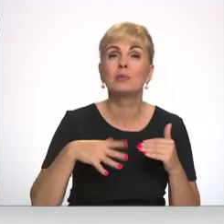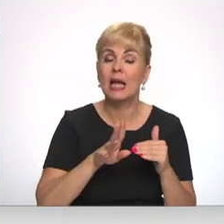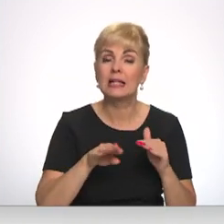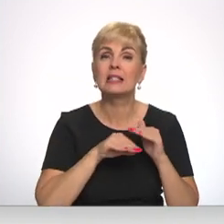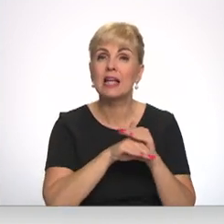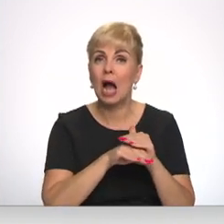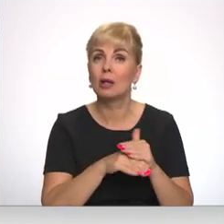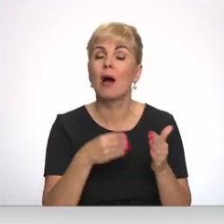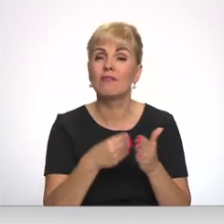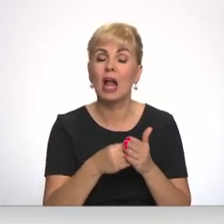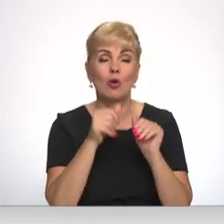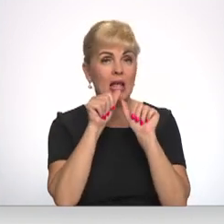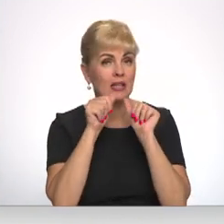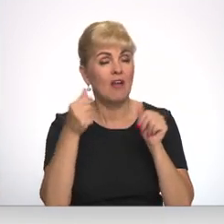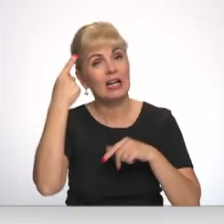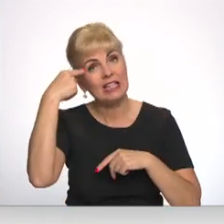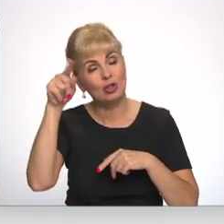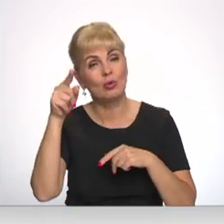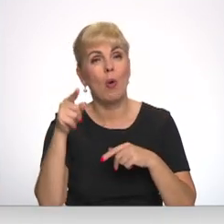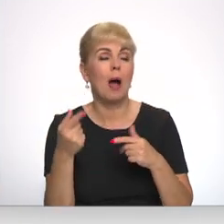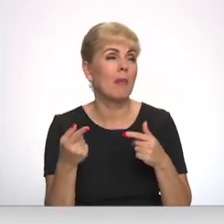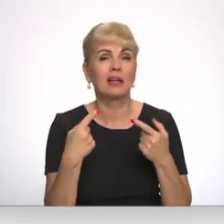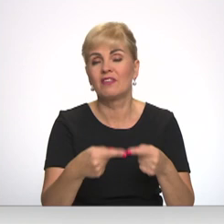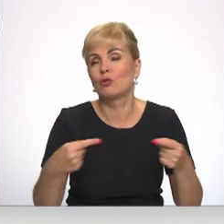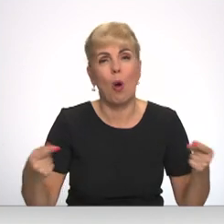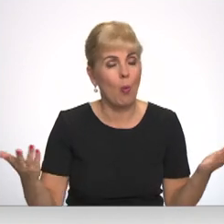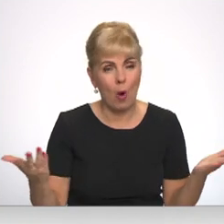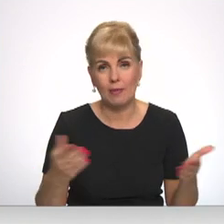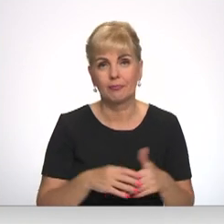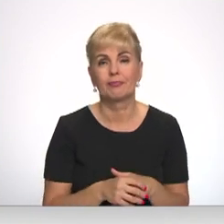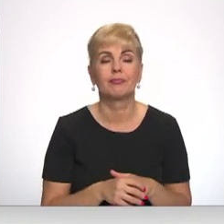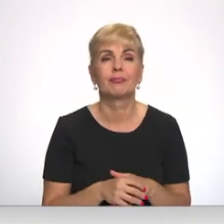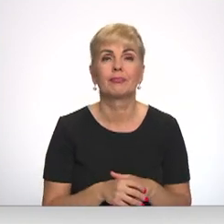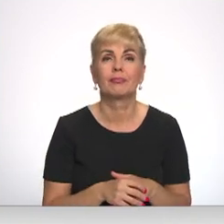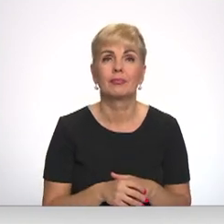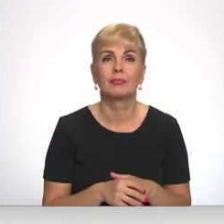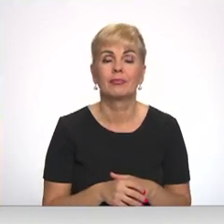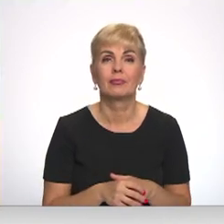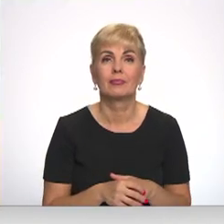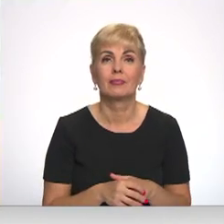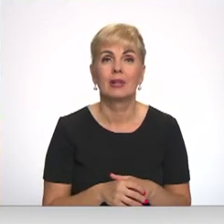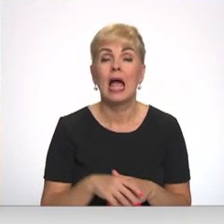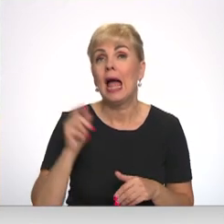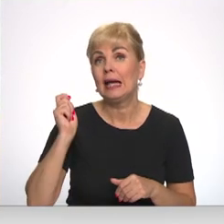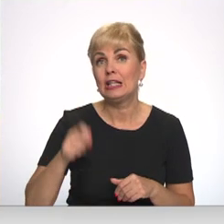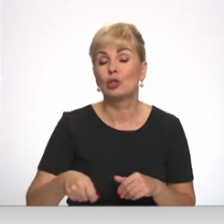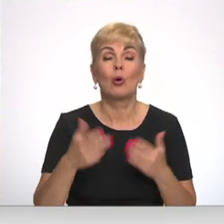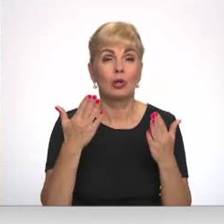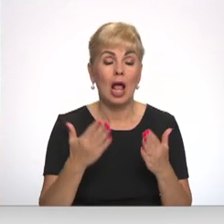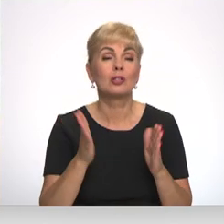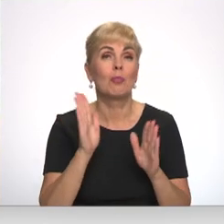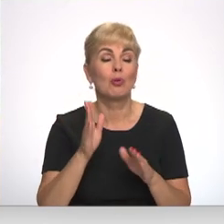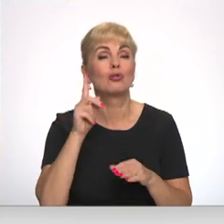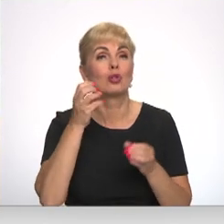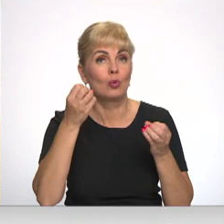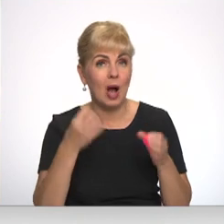vērtība, ka tur nevar izdomāt visu, ko iedomājas. Izsos rezultāti būšot